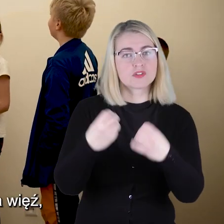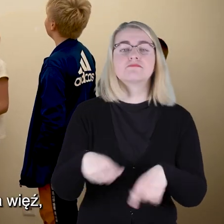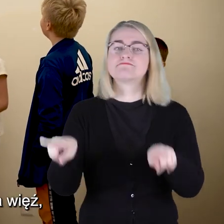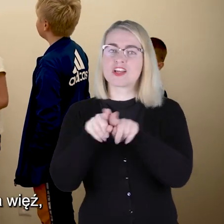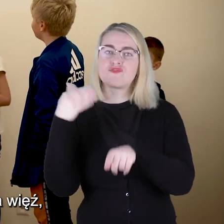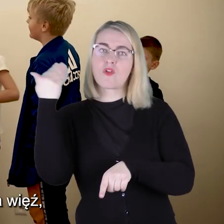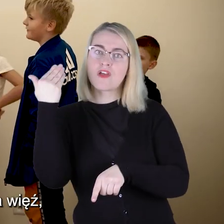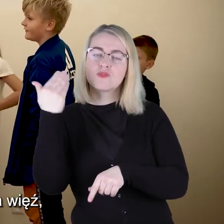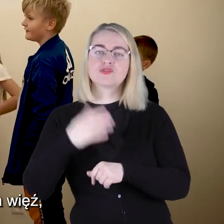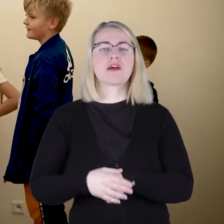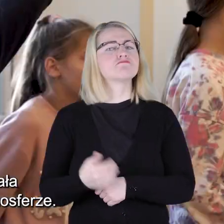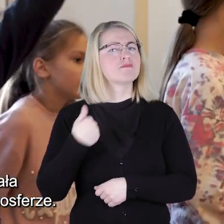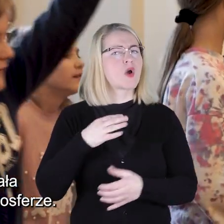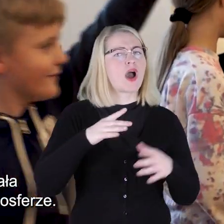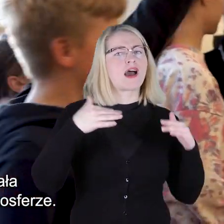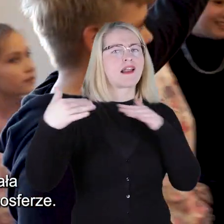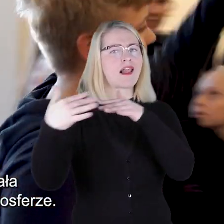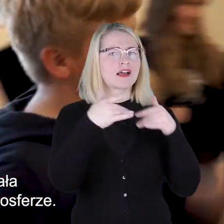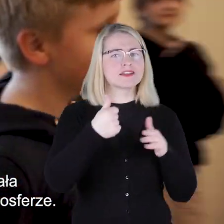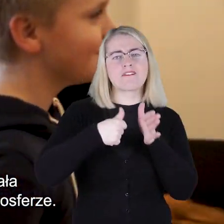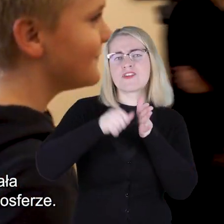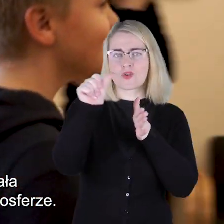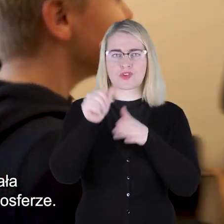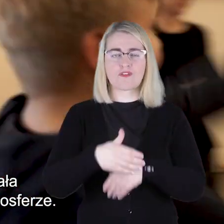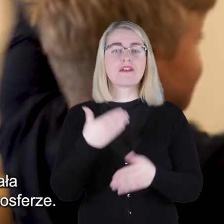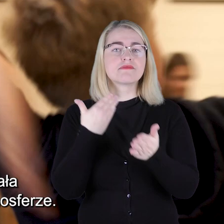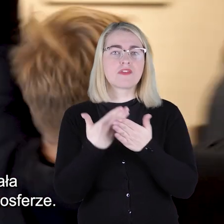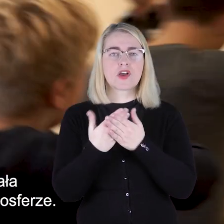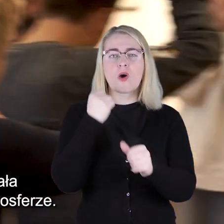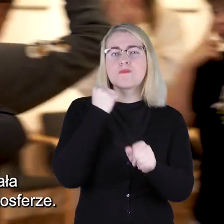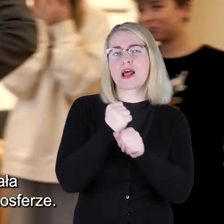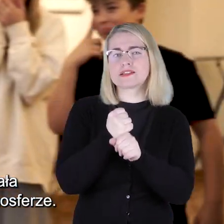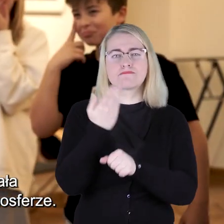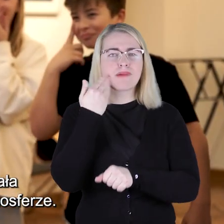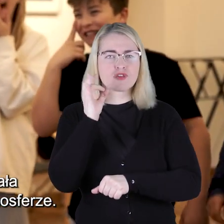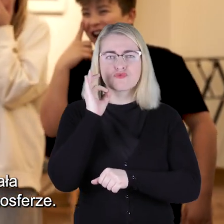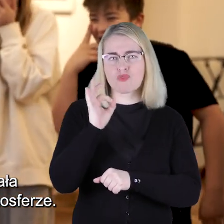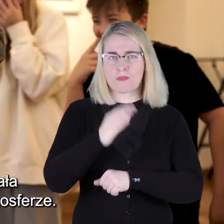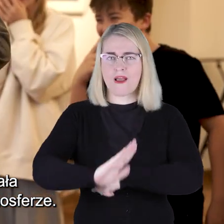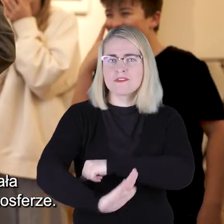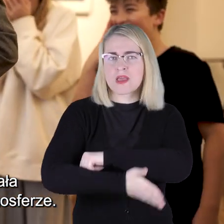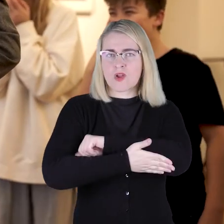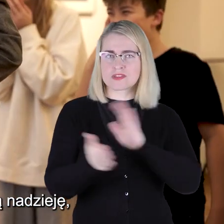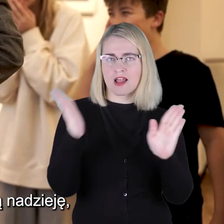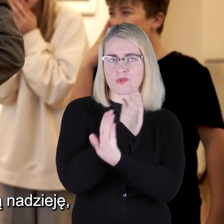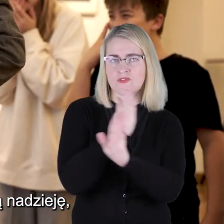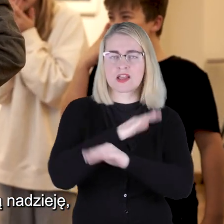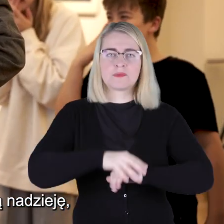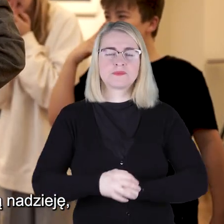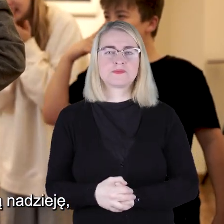wytworzyła się taka szczególna więź i dzięki temu praca przebiegała w bardzo wspierającej i miłej atmosferze.